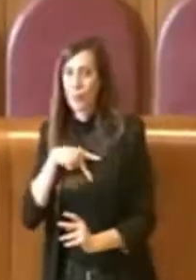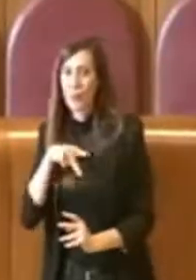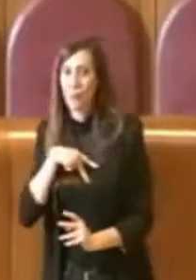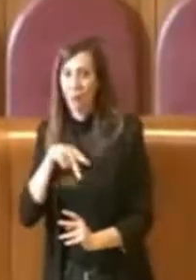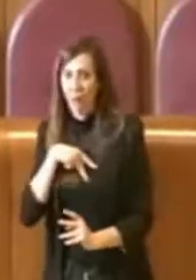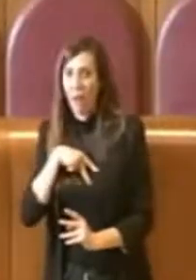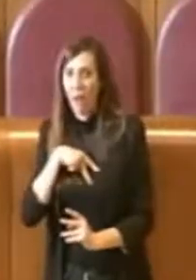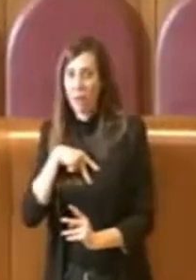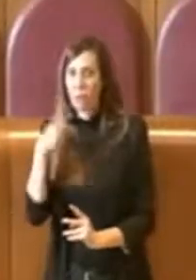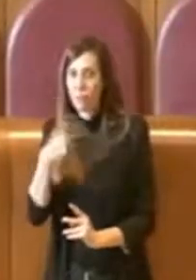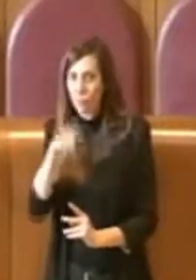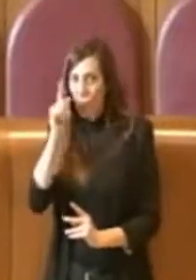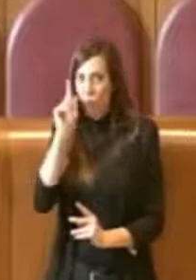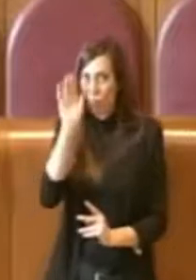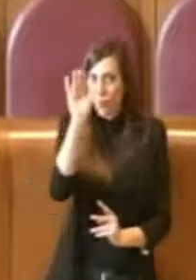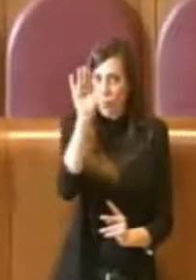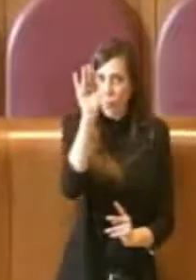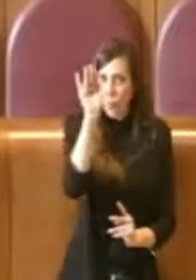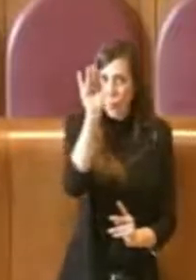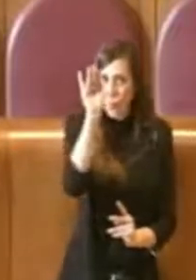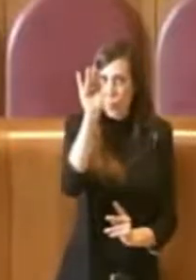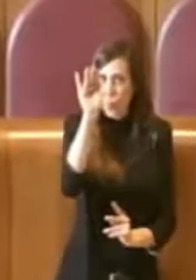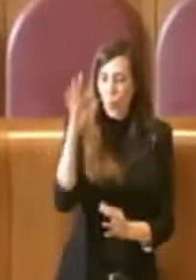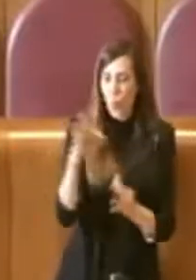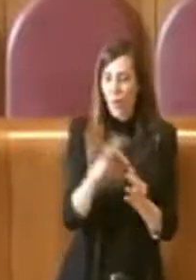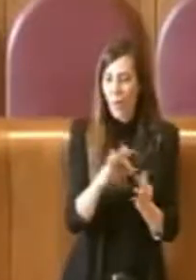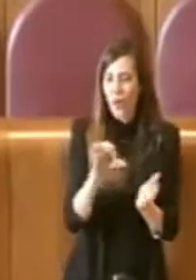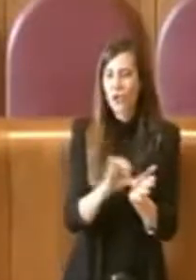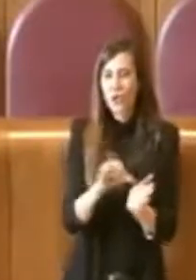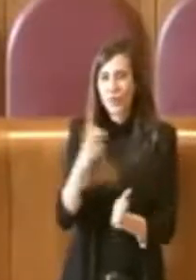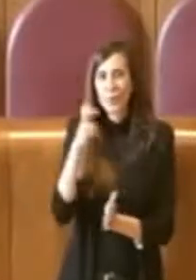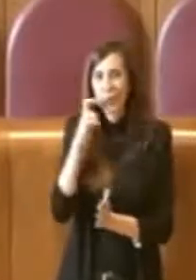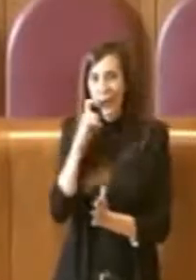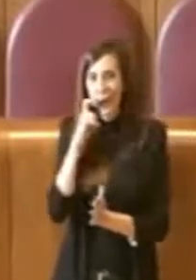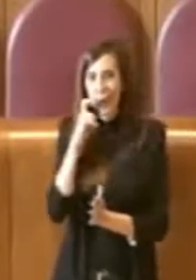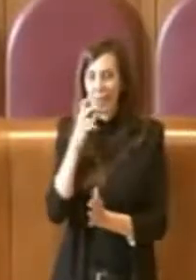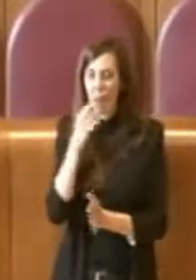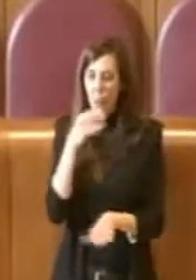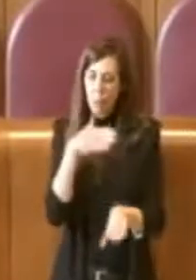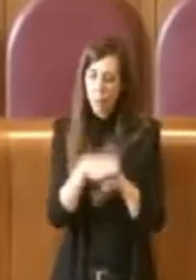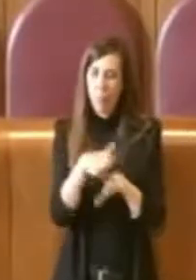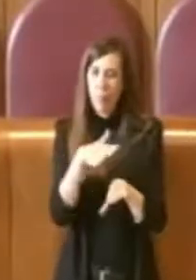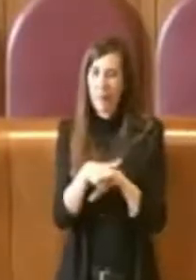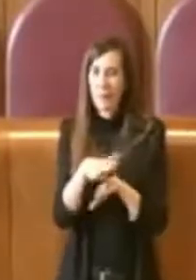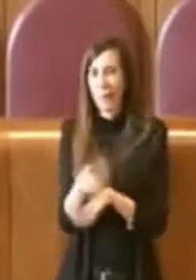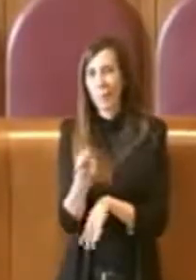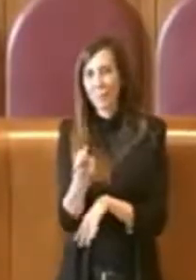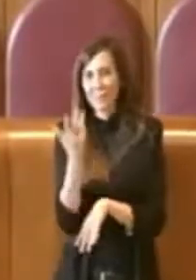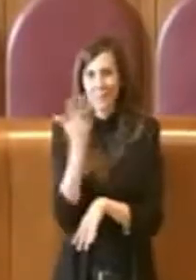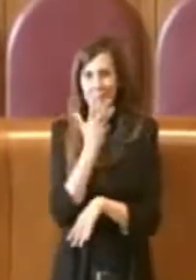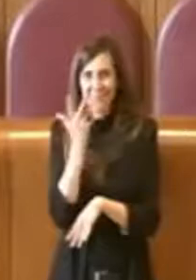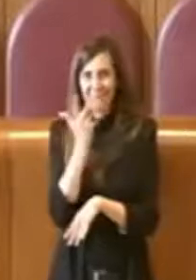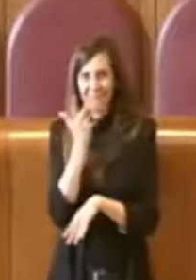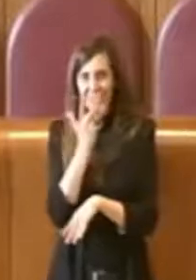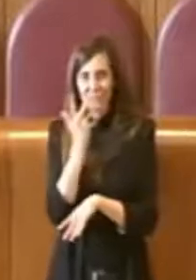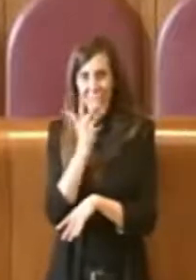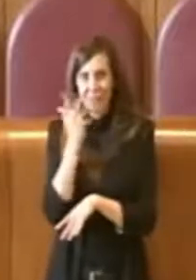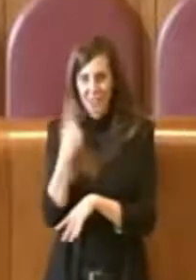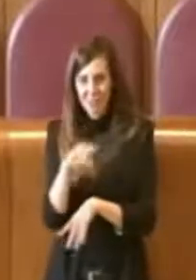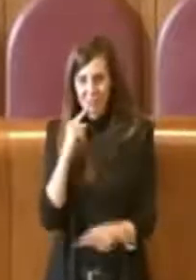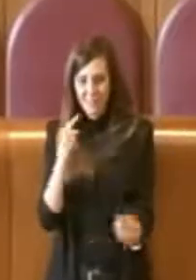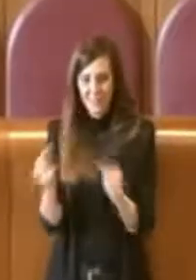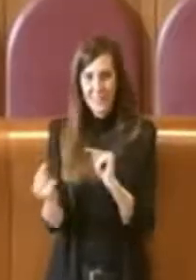futuro sia un tema, cioè sia una modalità impropria come è stato posto in questo dibattito,